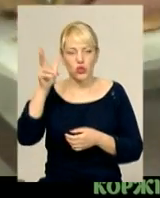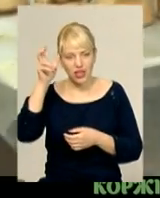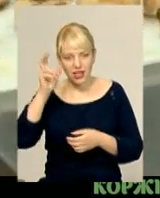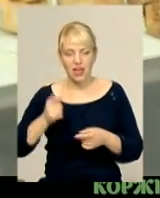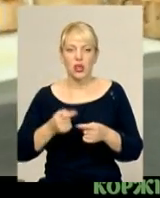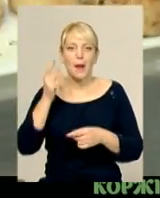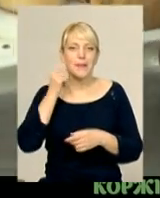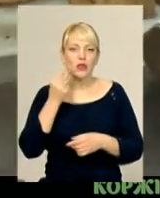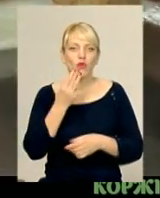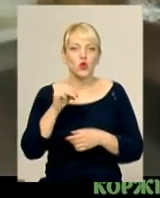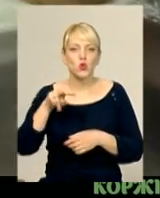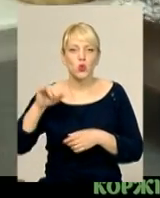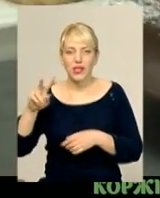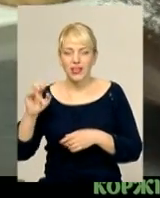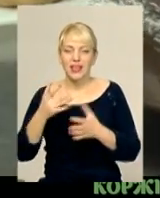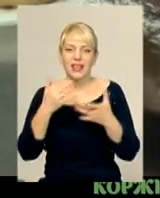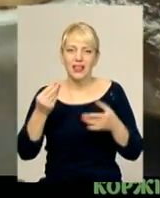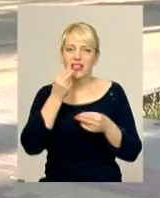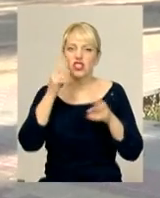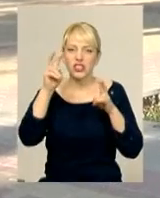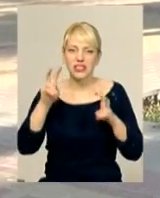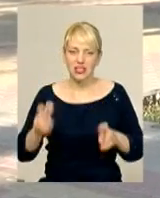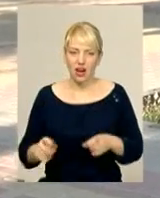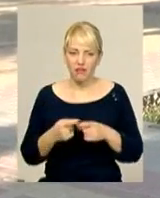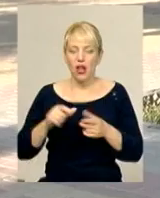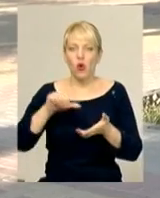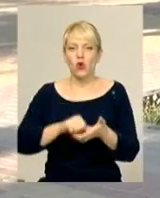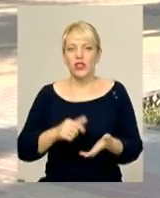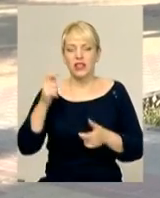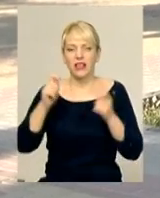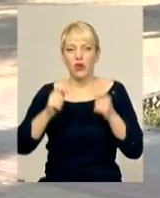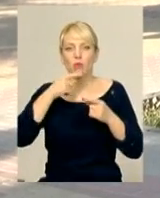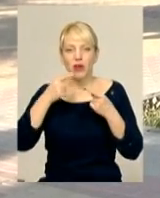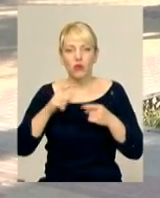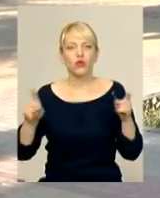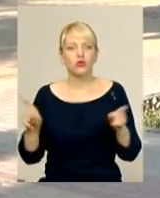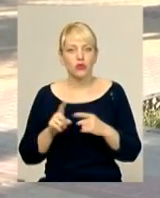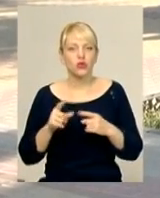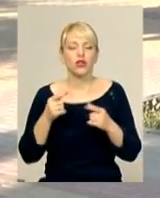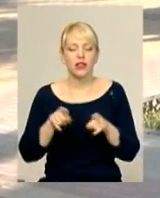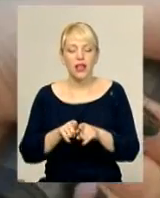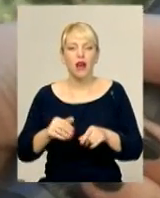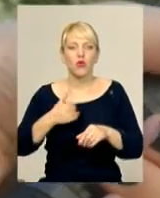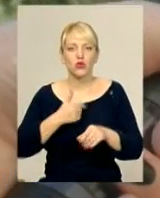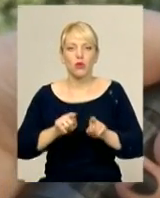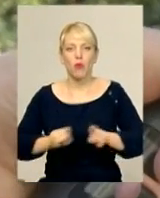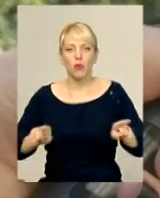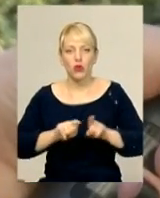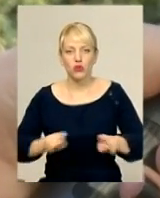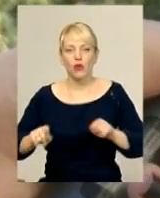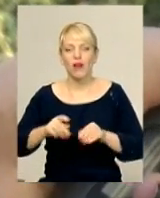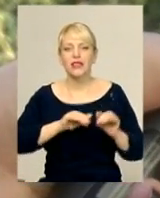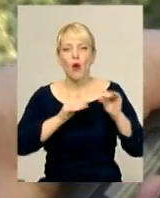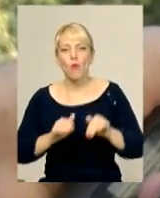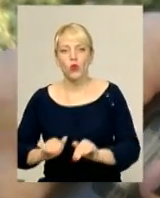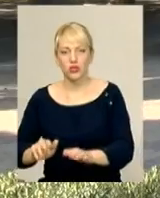інших страв, представлених у меню хмельницьких ресторацій. Учасники фестивалю переконують, що так вони прагнуть популяризувати подільську кухню.